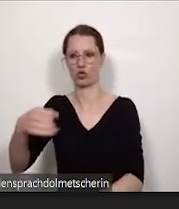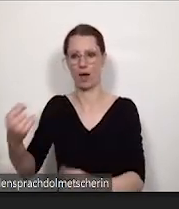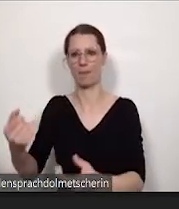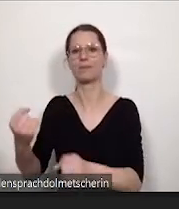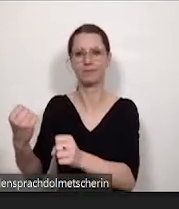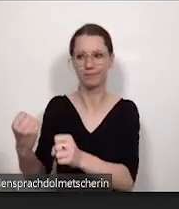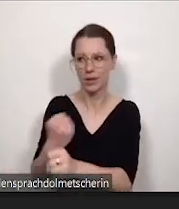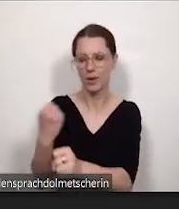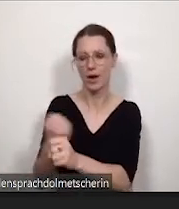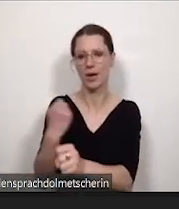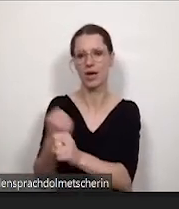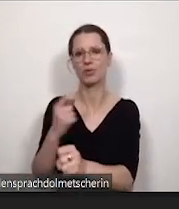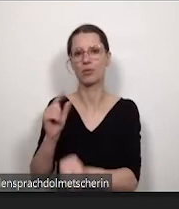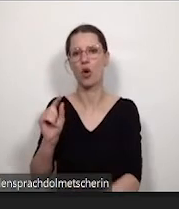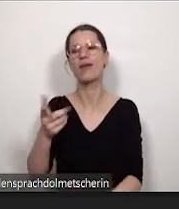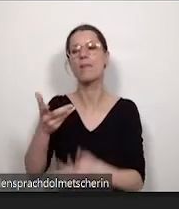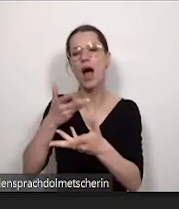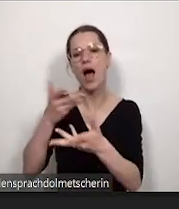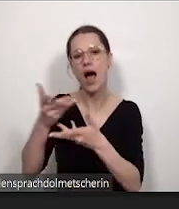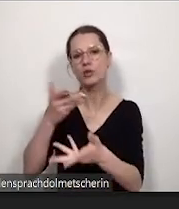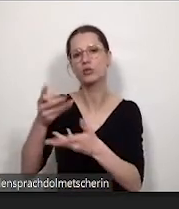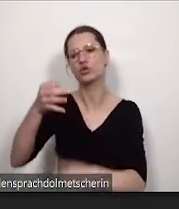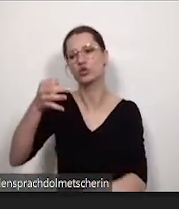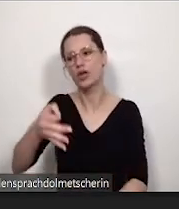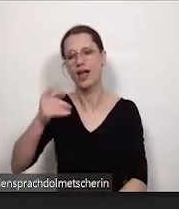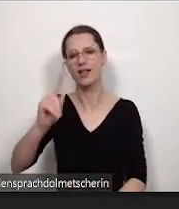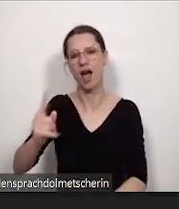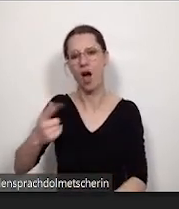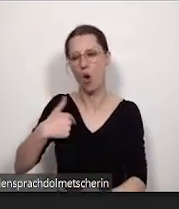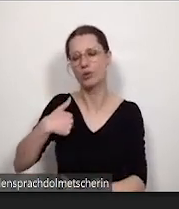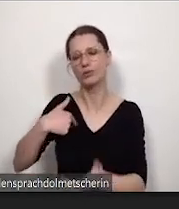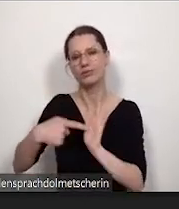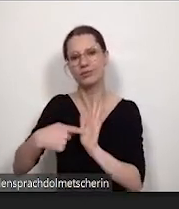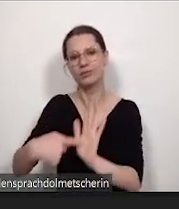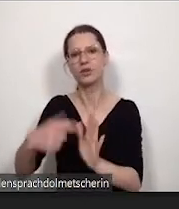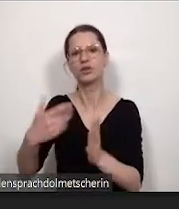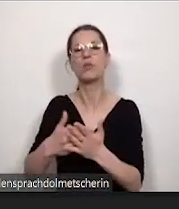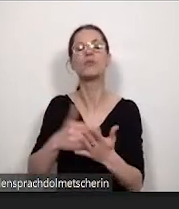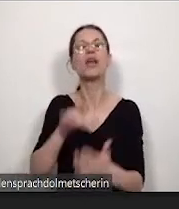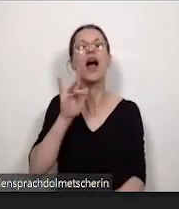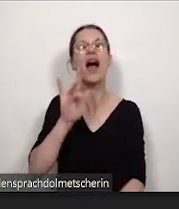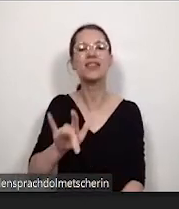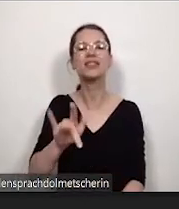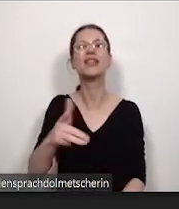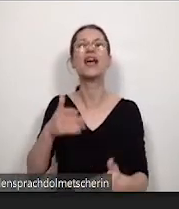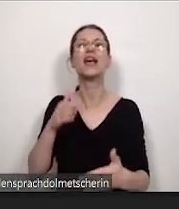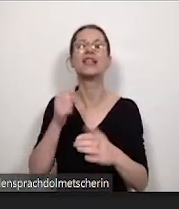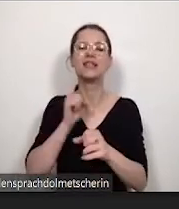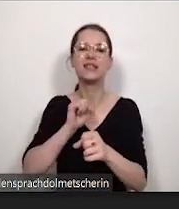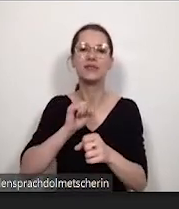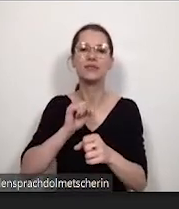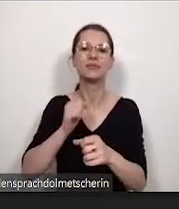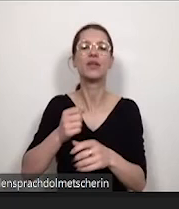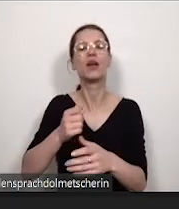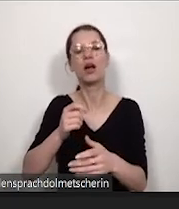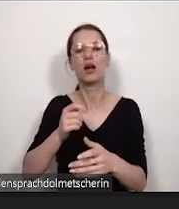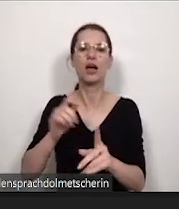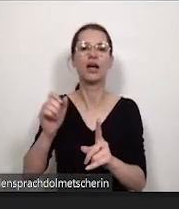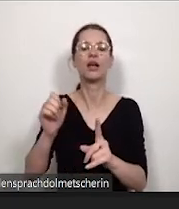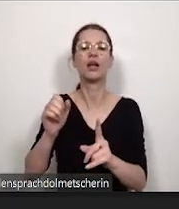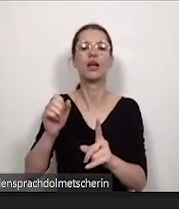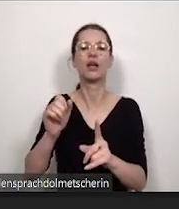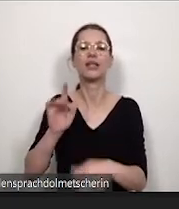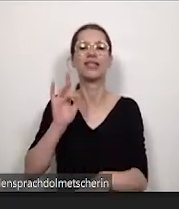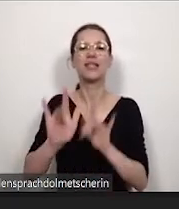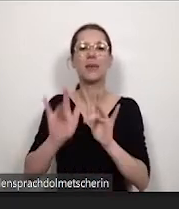Goethe-Universität identifiziert und dargestellt haben, zum Beispiel eine zentrale Antidiskriminierungsstelle oder ein Online-Portal namens Diversity